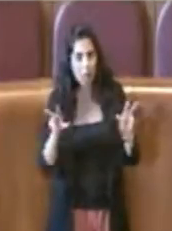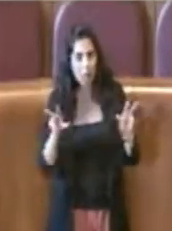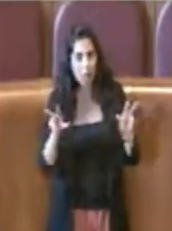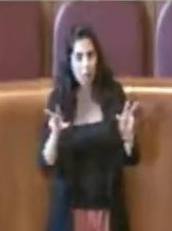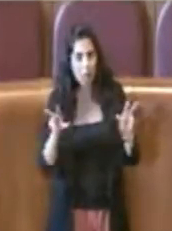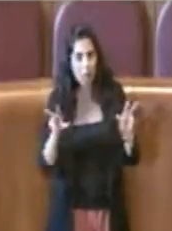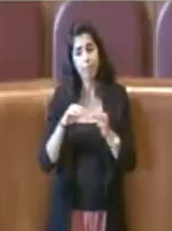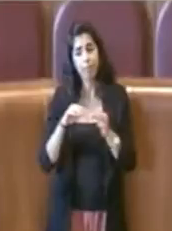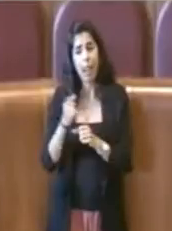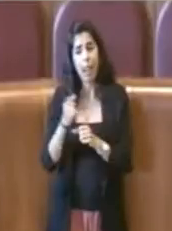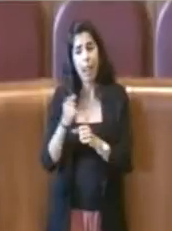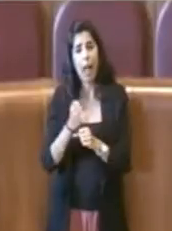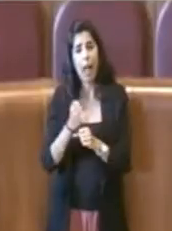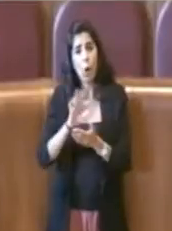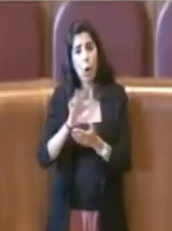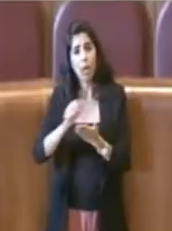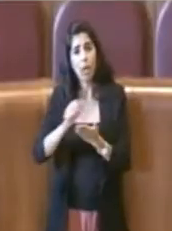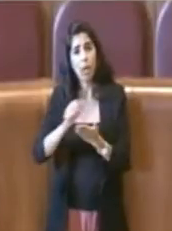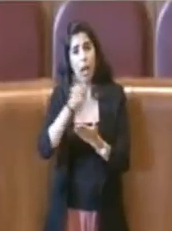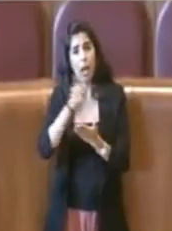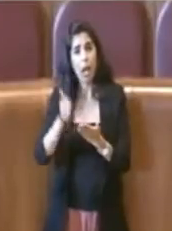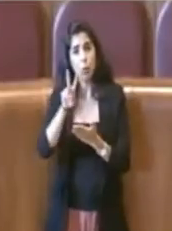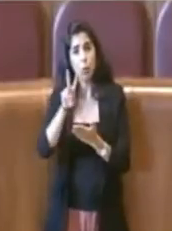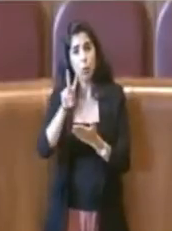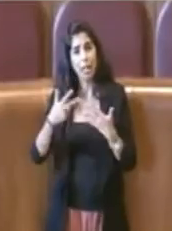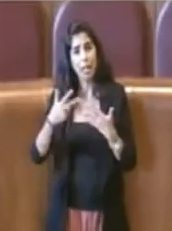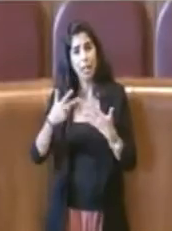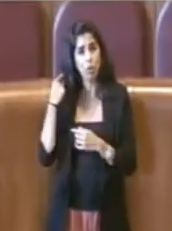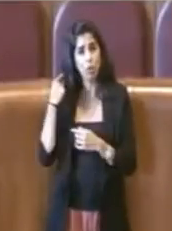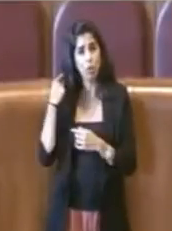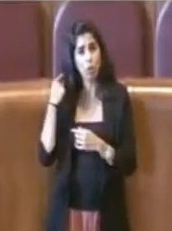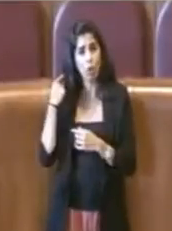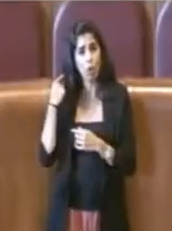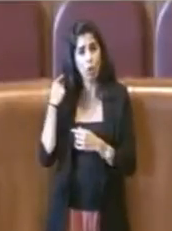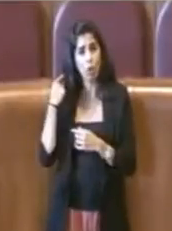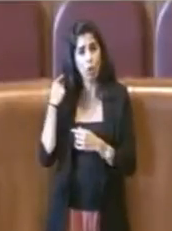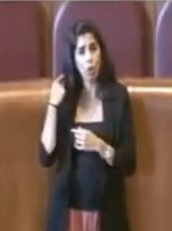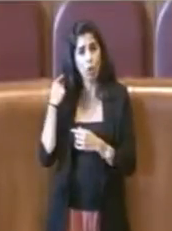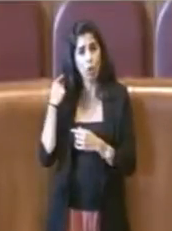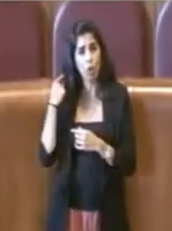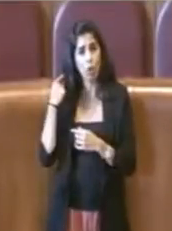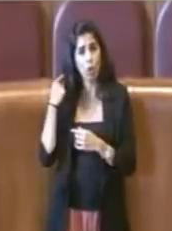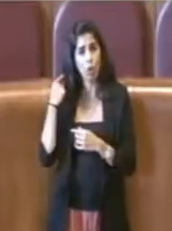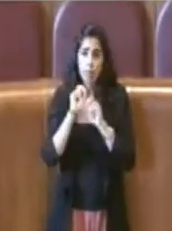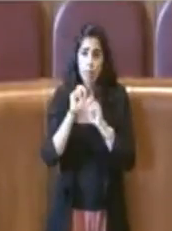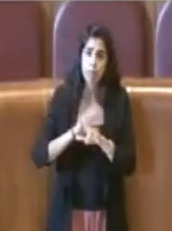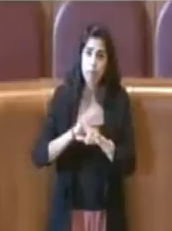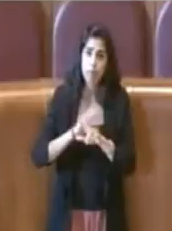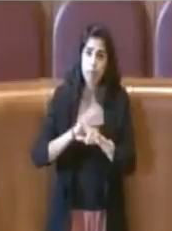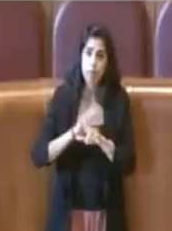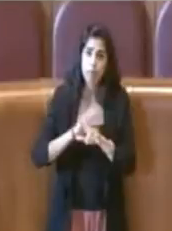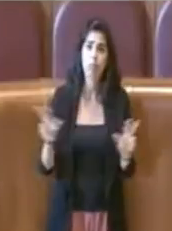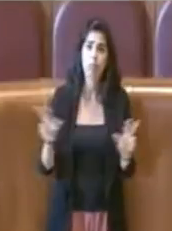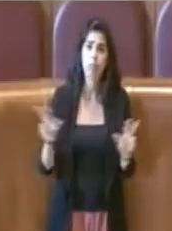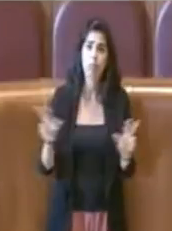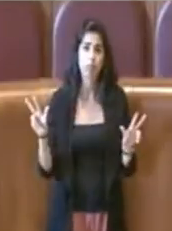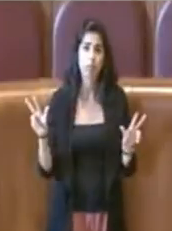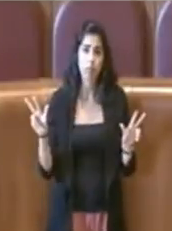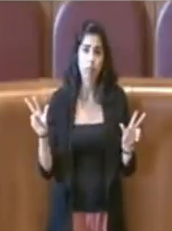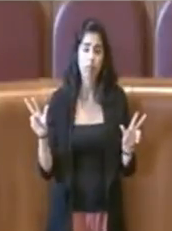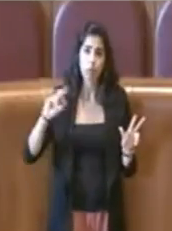nel 2018 per, come dire, ottemperare al